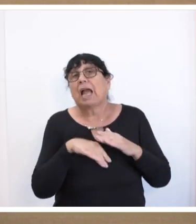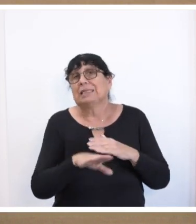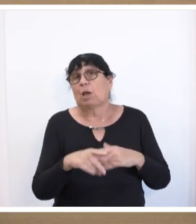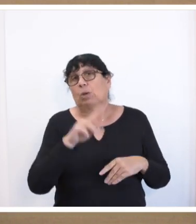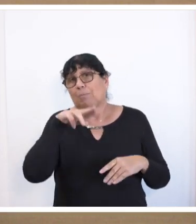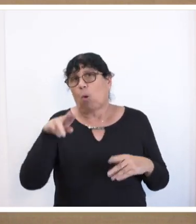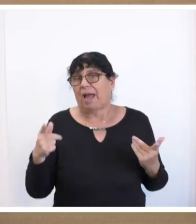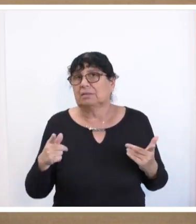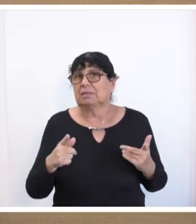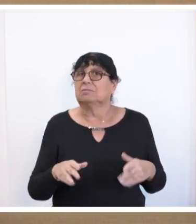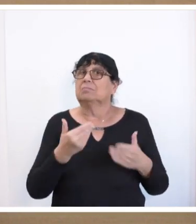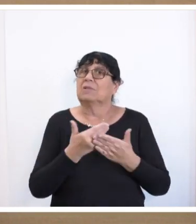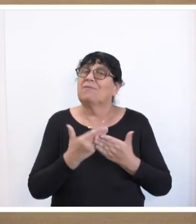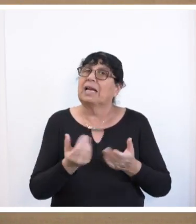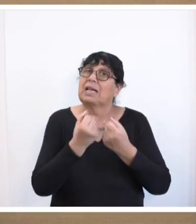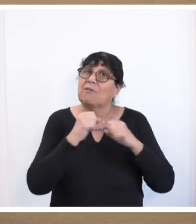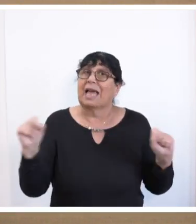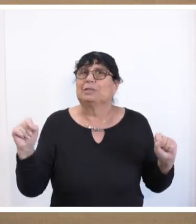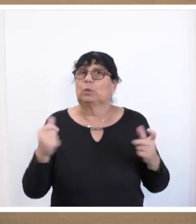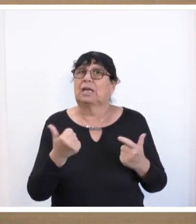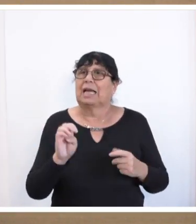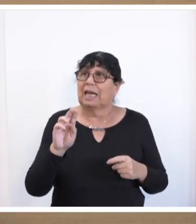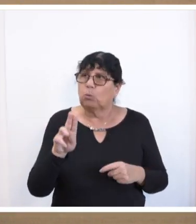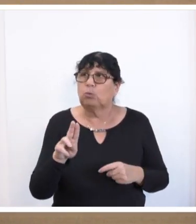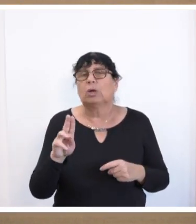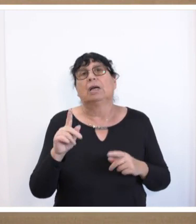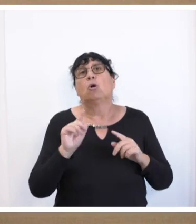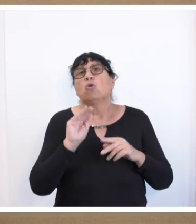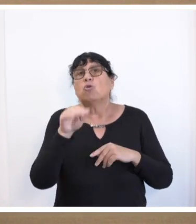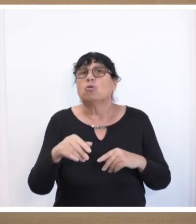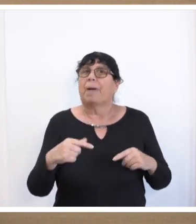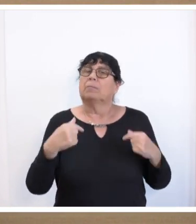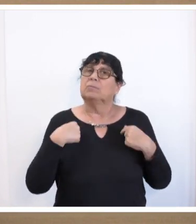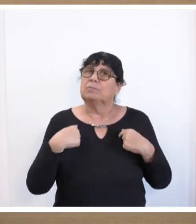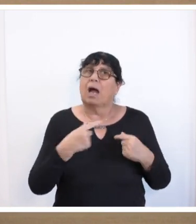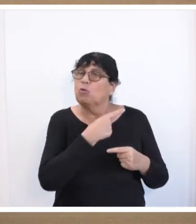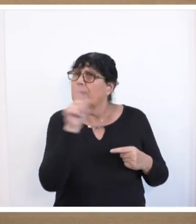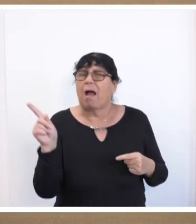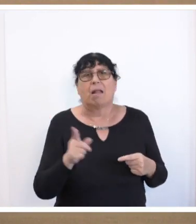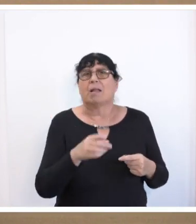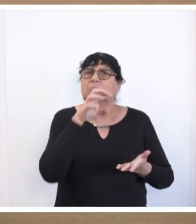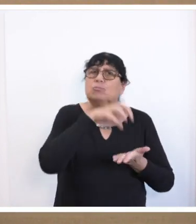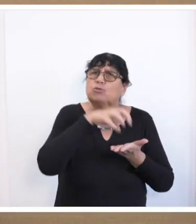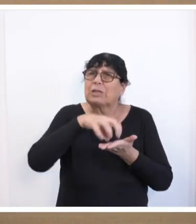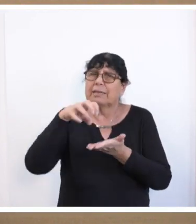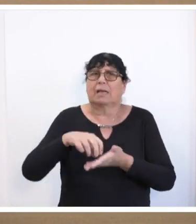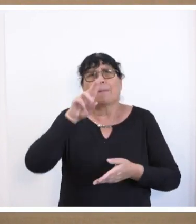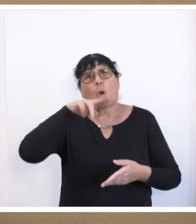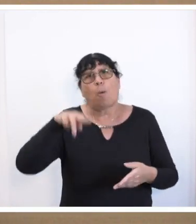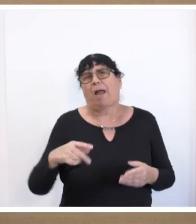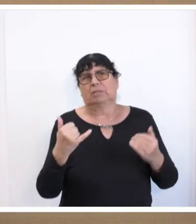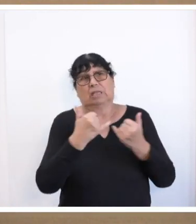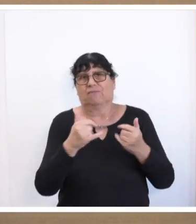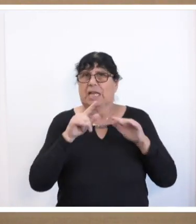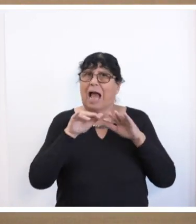Aufgrund der Freizügigkeit in der EU kann allen Teilen und überall in unseren Städten beobachtet werden, wie es sich auswirkt,